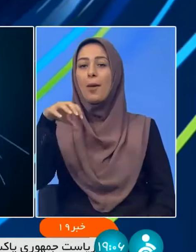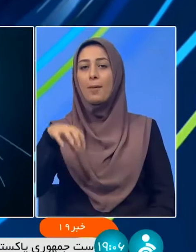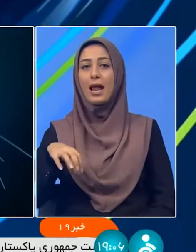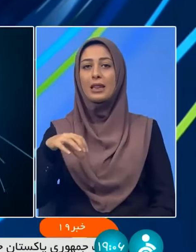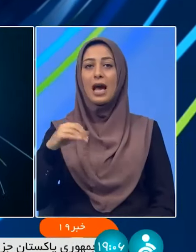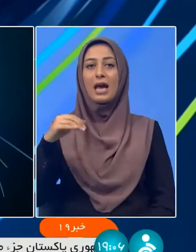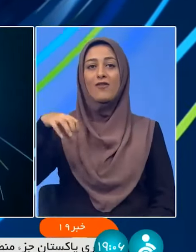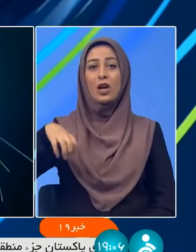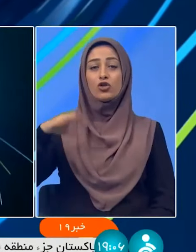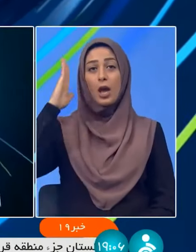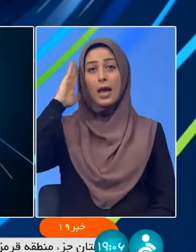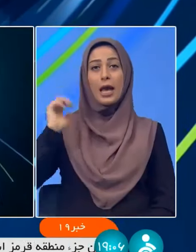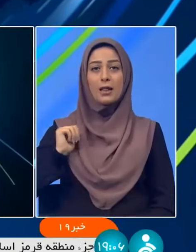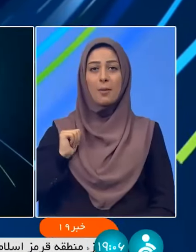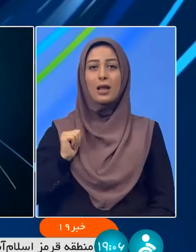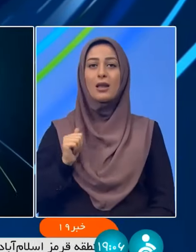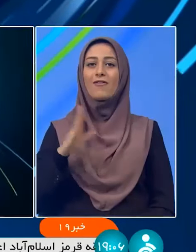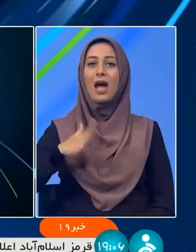وضع امری متغیر است